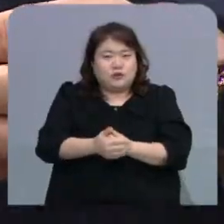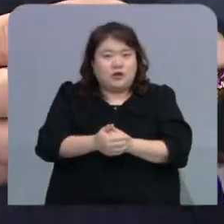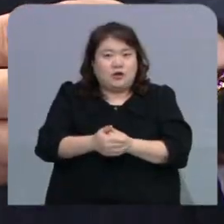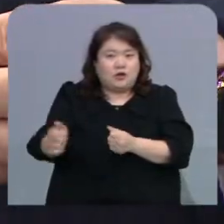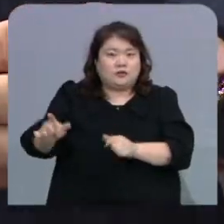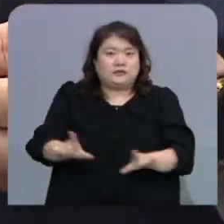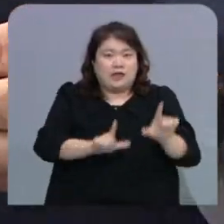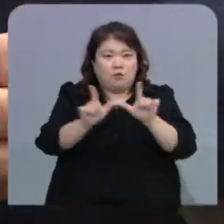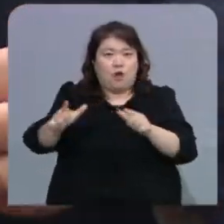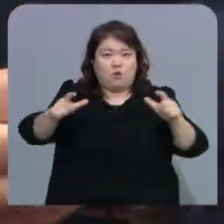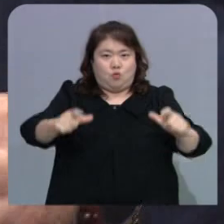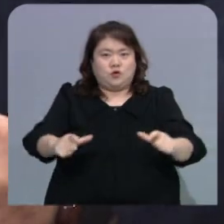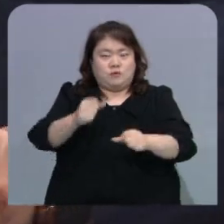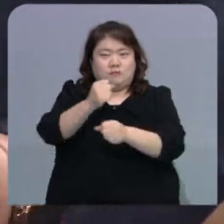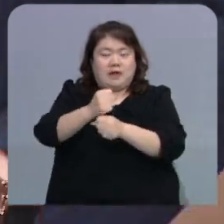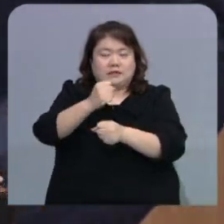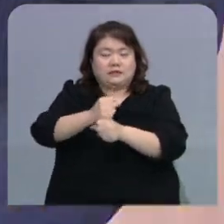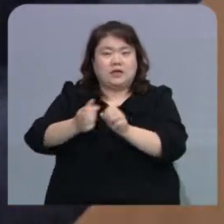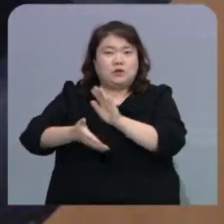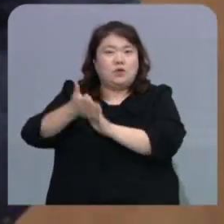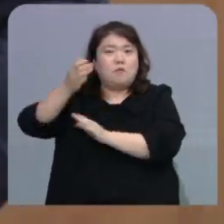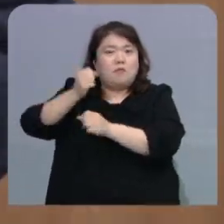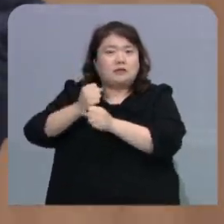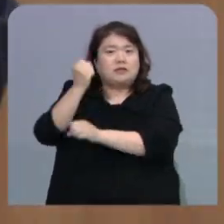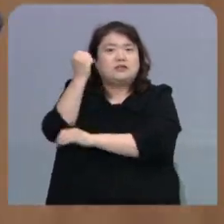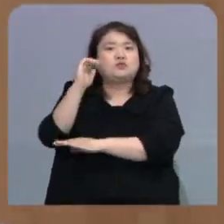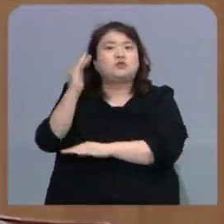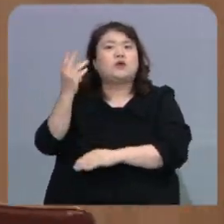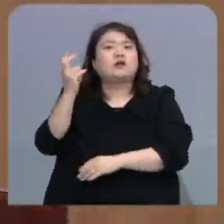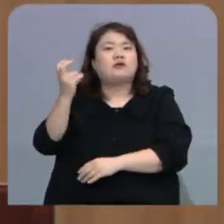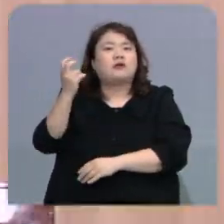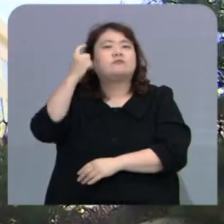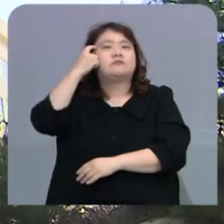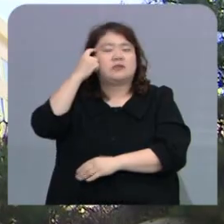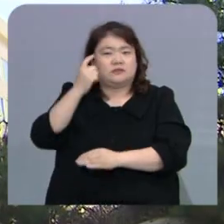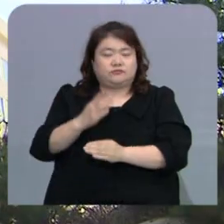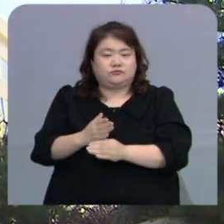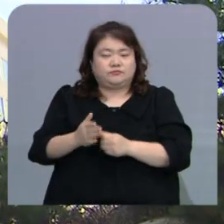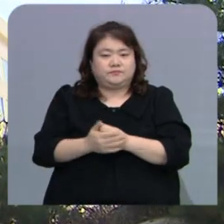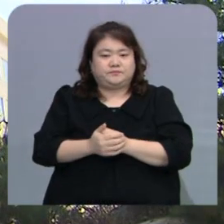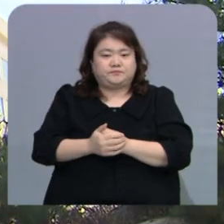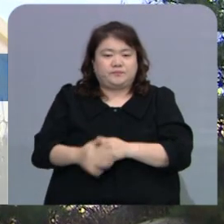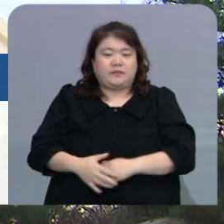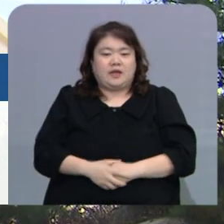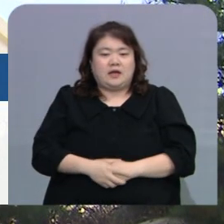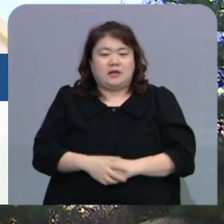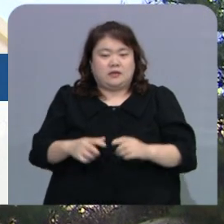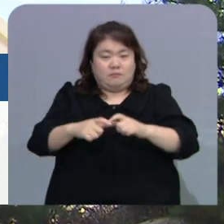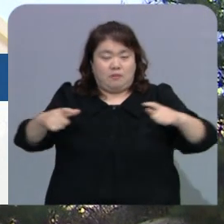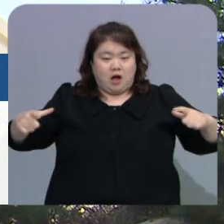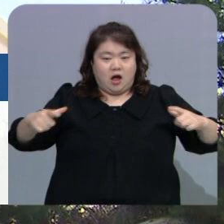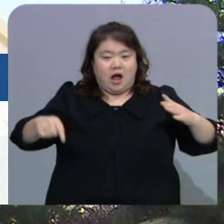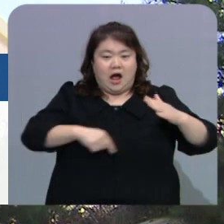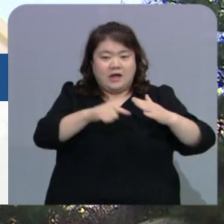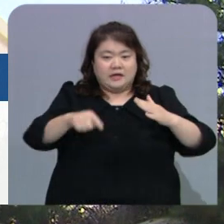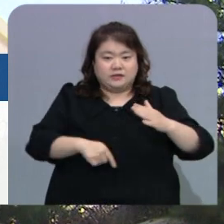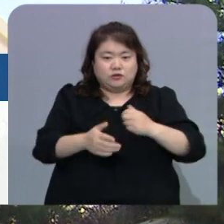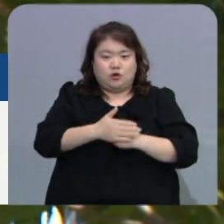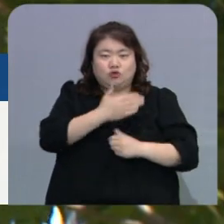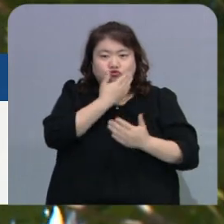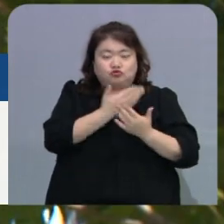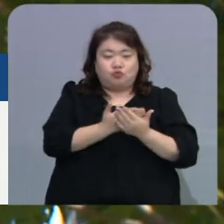생활권을 만드는 게 메가시티 조성의 기초가 될 것이라 보고 있습니다. 광역권 내에서 주요 거점들을 최대한